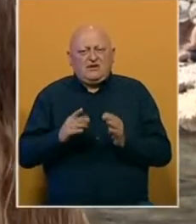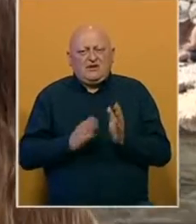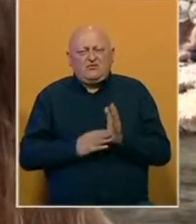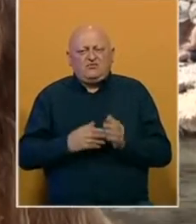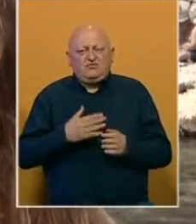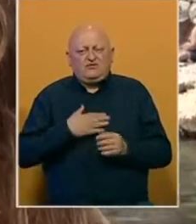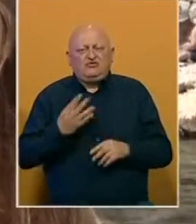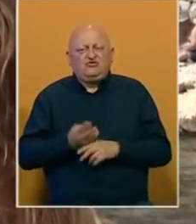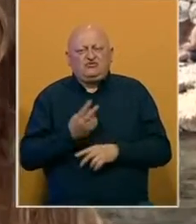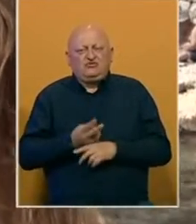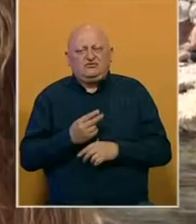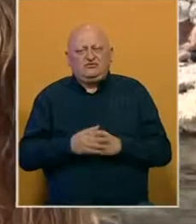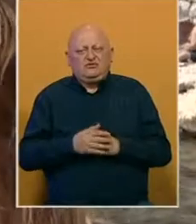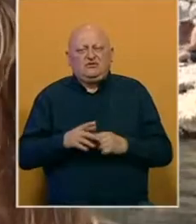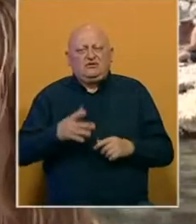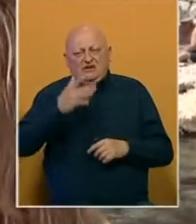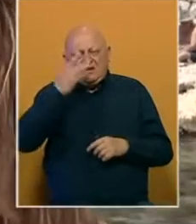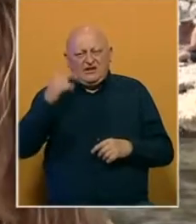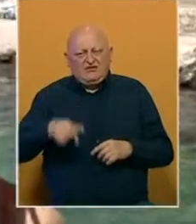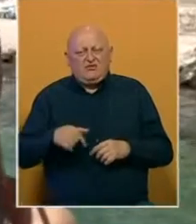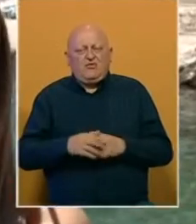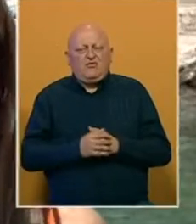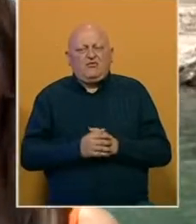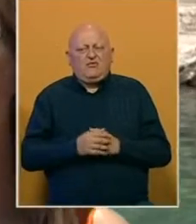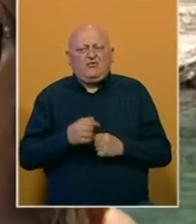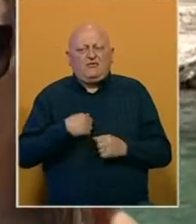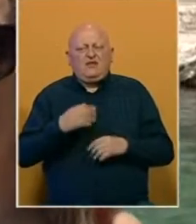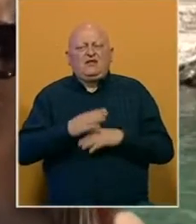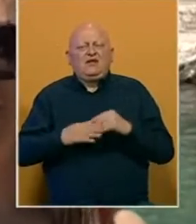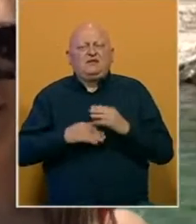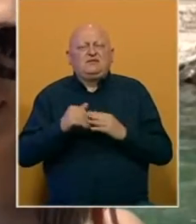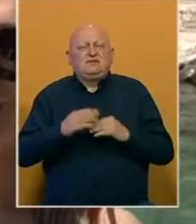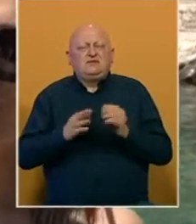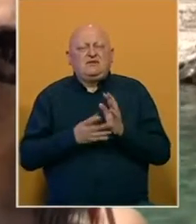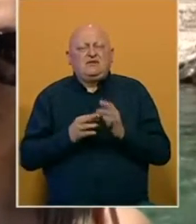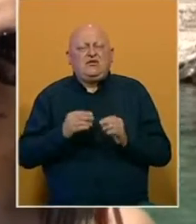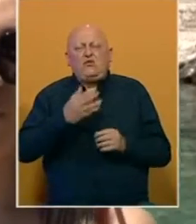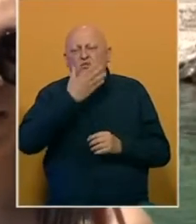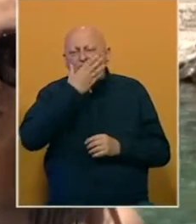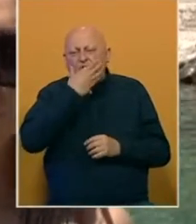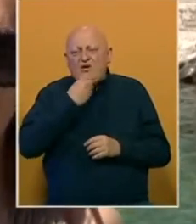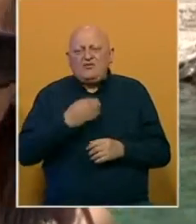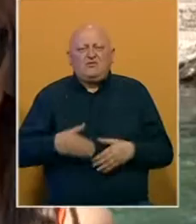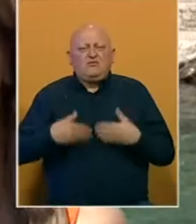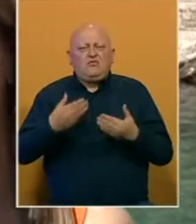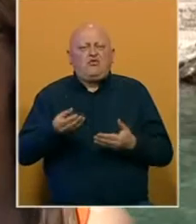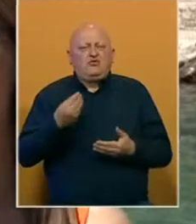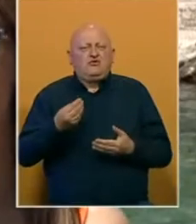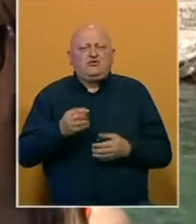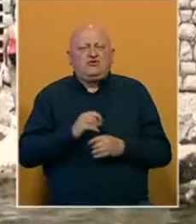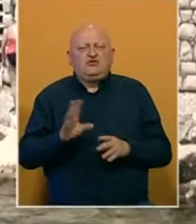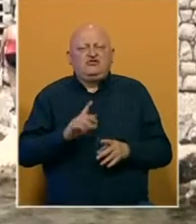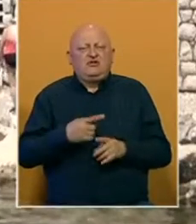našu domovinu i da ljetujem ove godine u Neumu. Ja ok sam zadovoljna. U Neumu je zaista lijepo. Ponuda je dobra i ništa ne